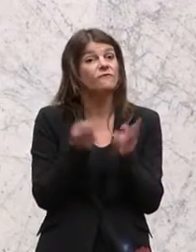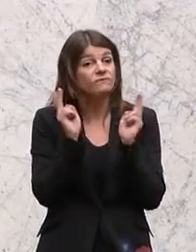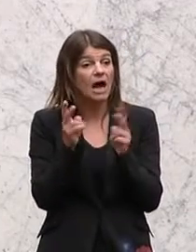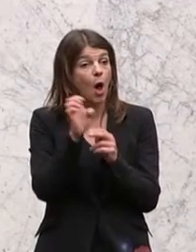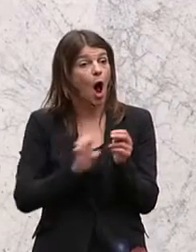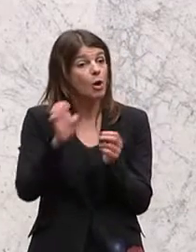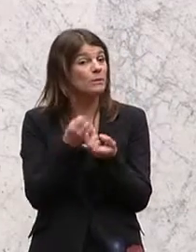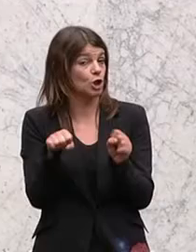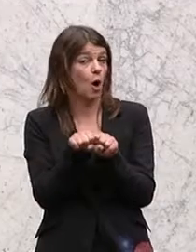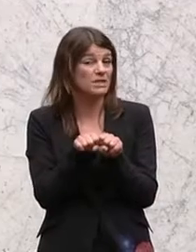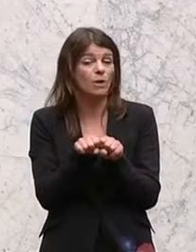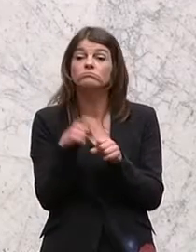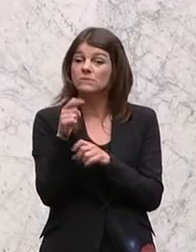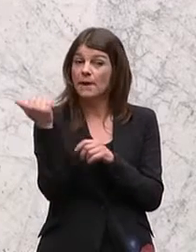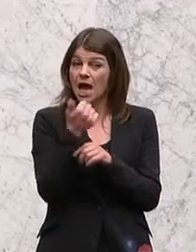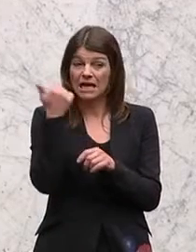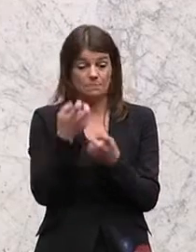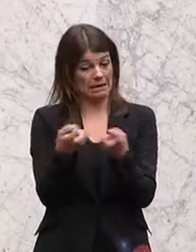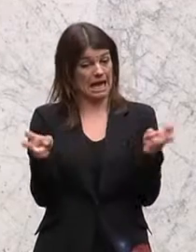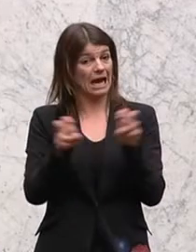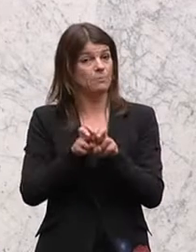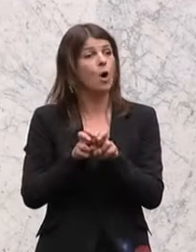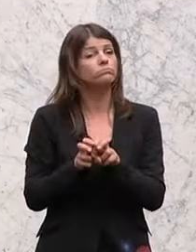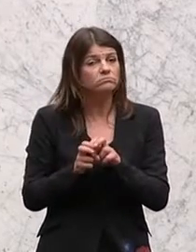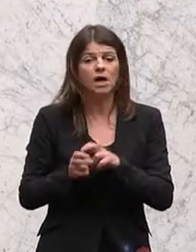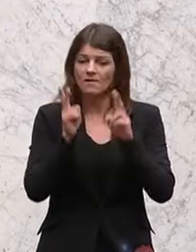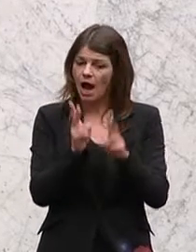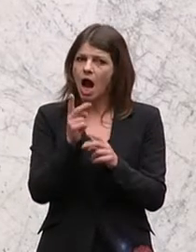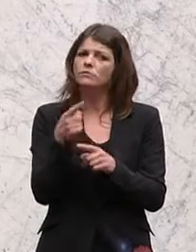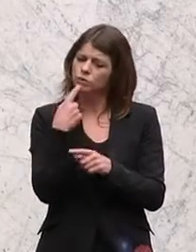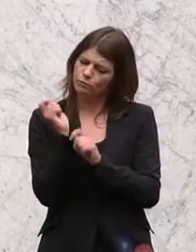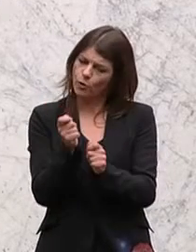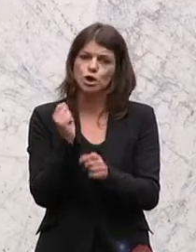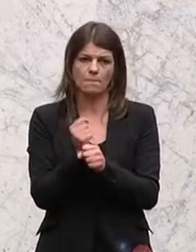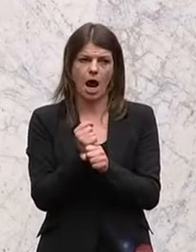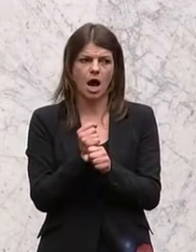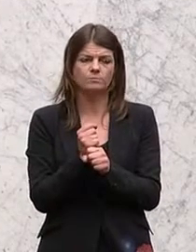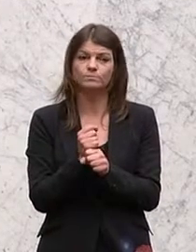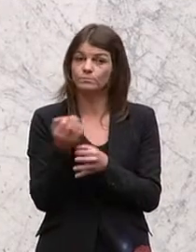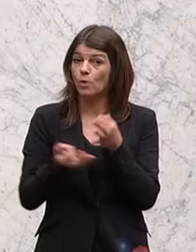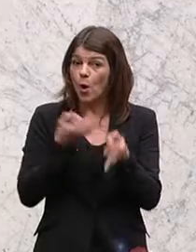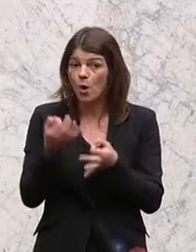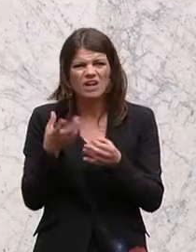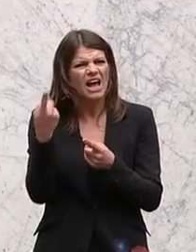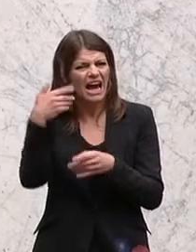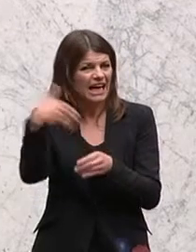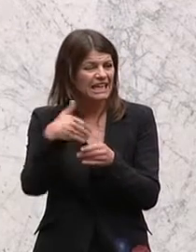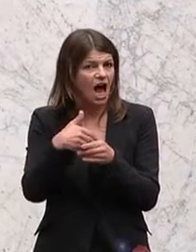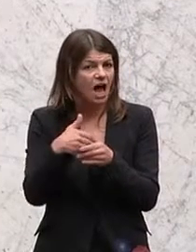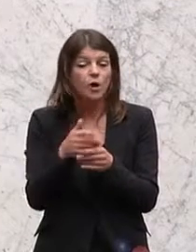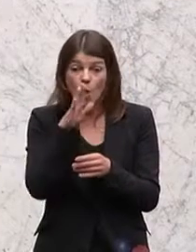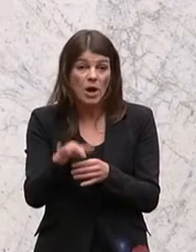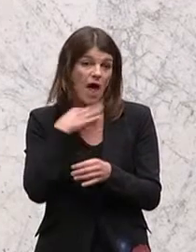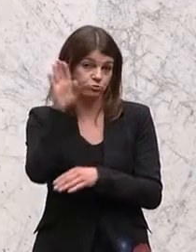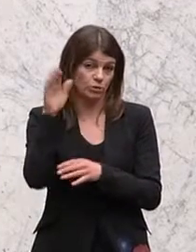wann die Europäische Kommission dem Expertengremium tatsächlich einen definitiven Vorschlag bzw. mit welchem Inhalt zur Abstimmung